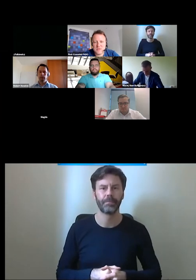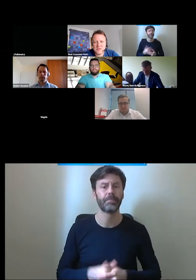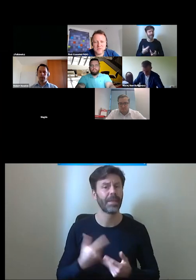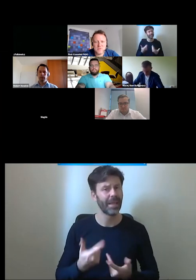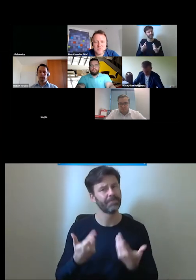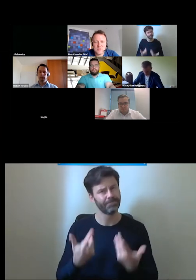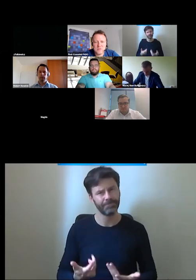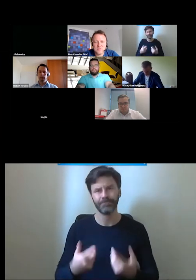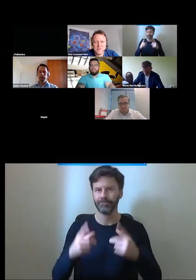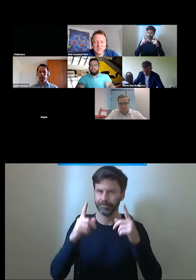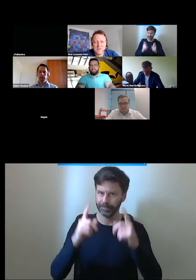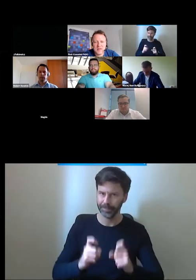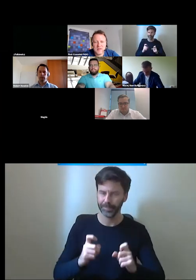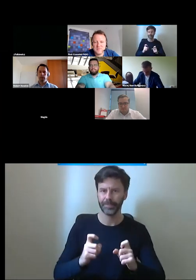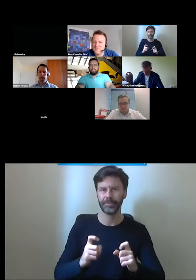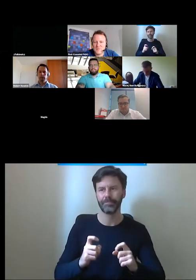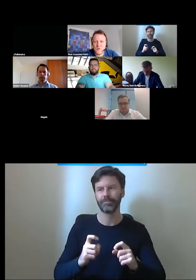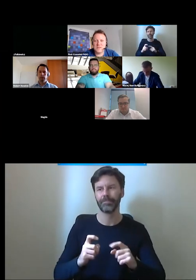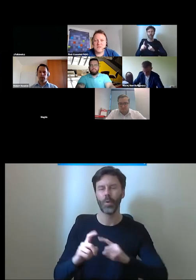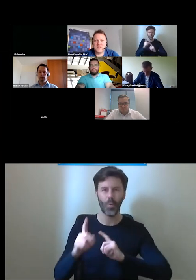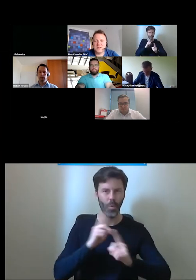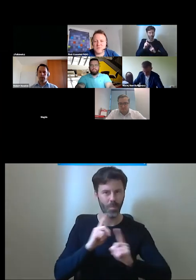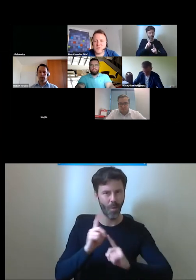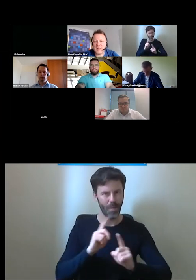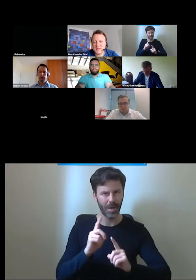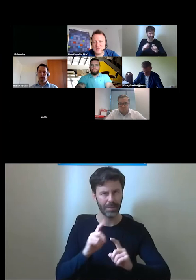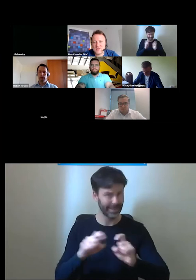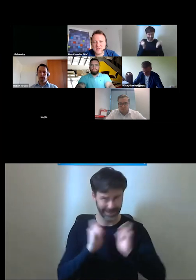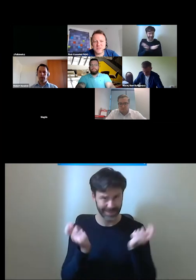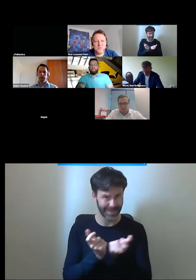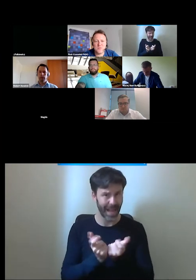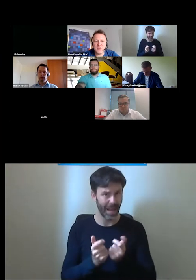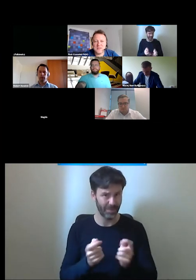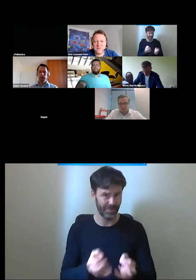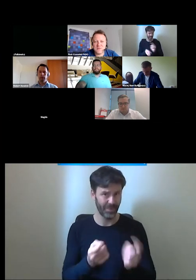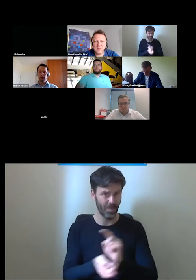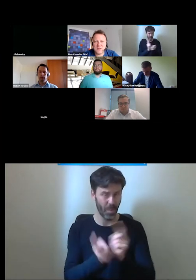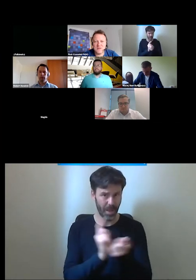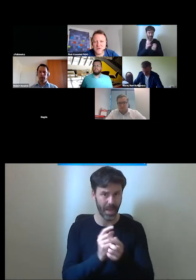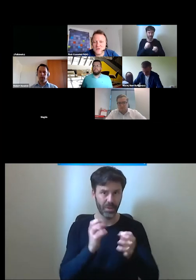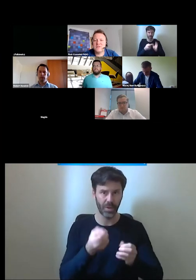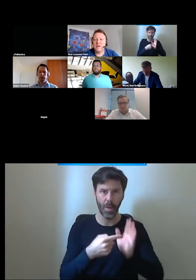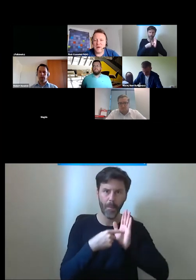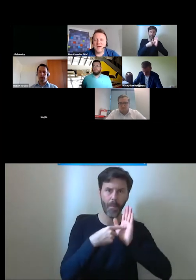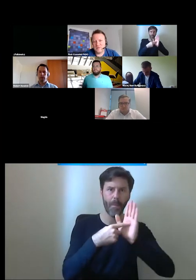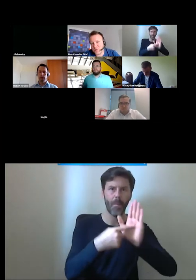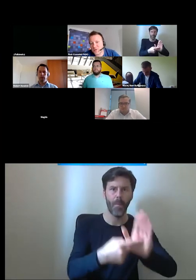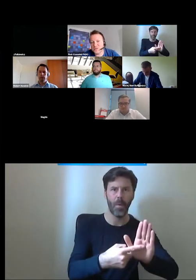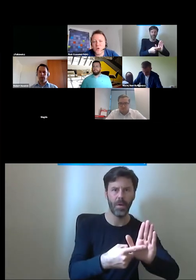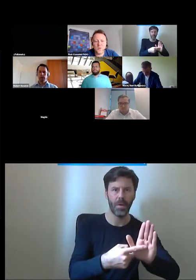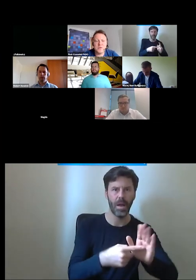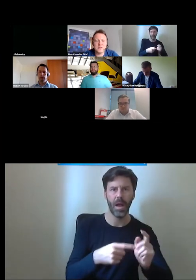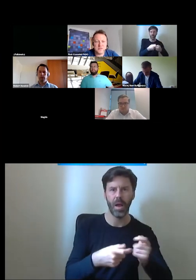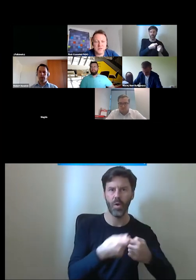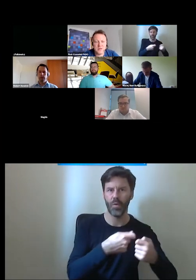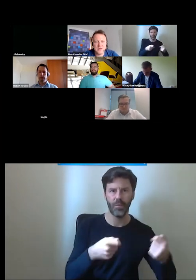zacząć od tego, żebyśmy porozmawiali w ogóle całe dzisiejsze spotkanie. Zaczęliśmy od pokazania rozwiązania, którego nie ma, które może